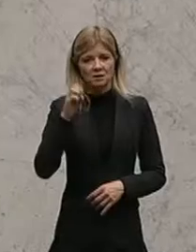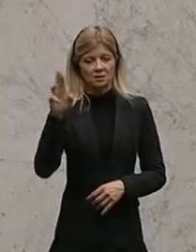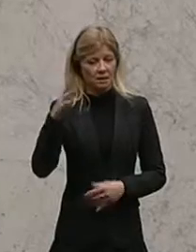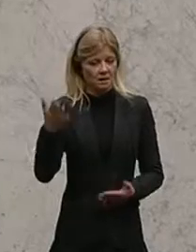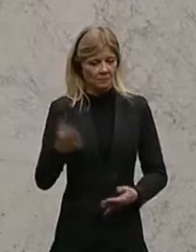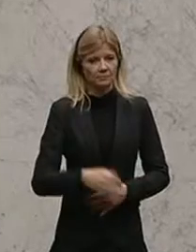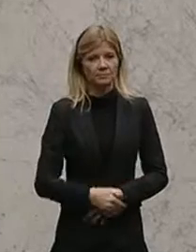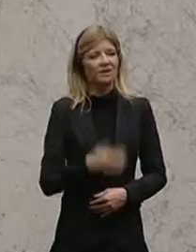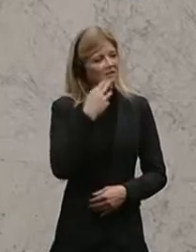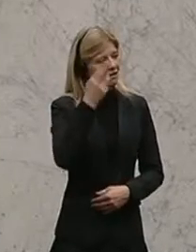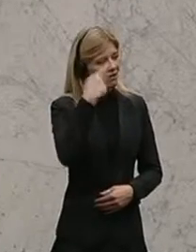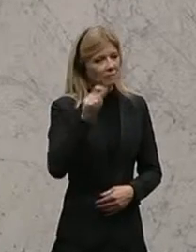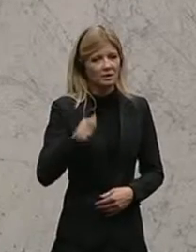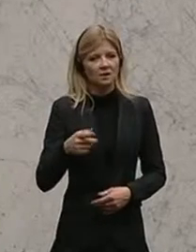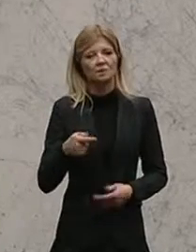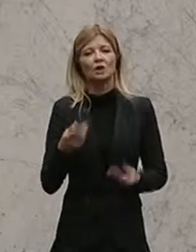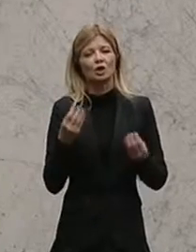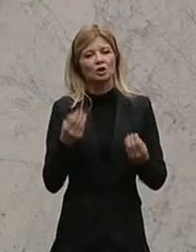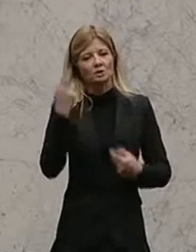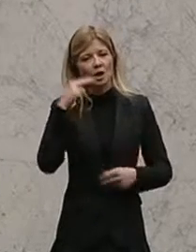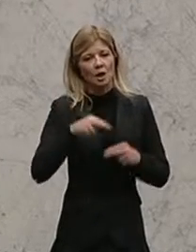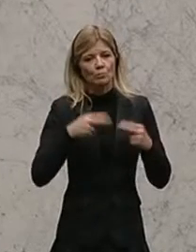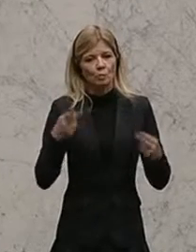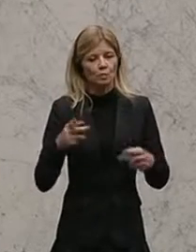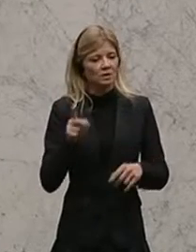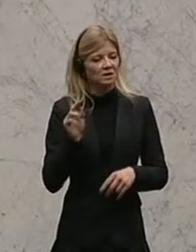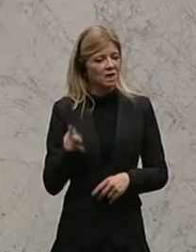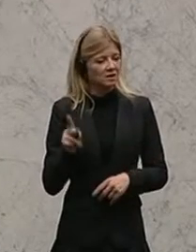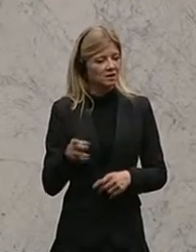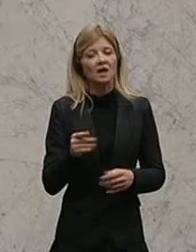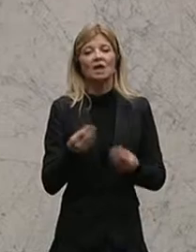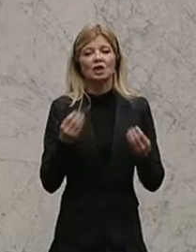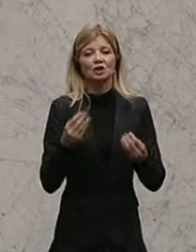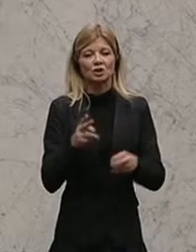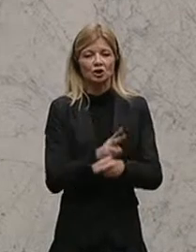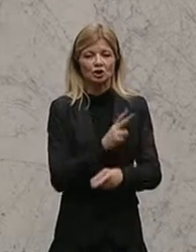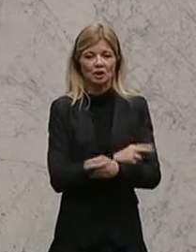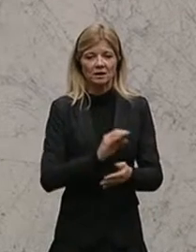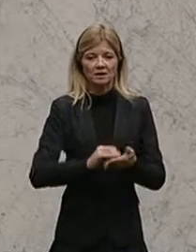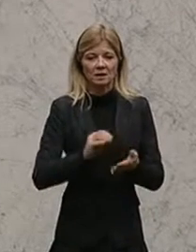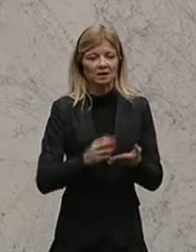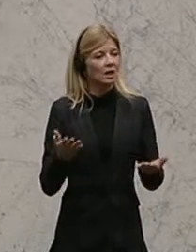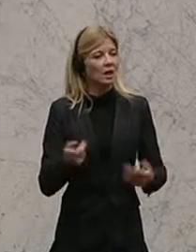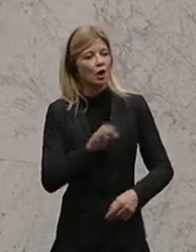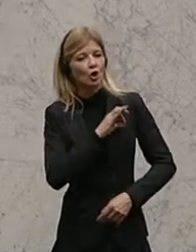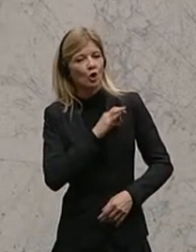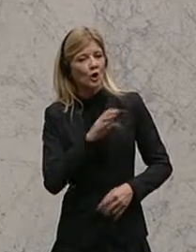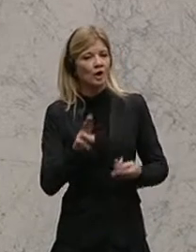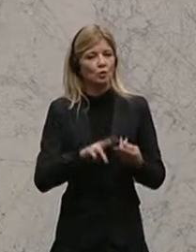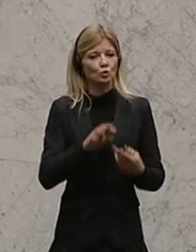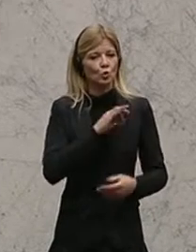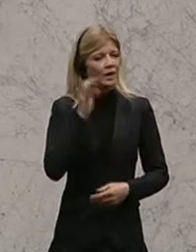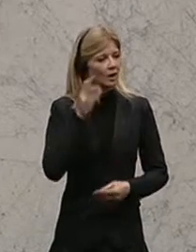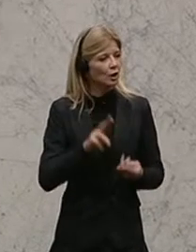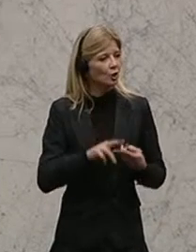Georg Straßer, ÖVP ist der Wort. Kolleginnen und Kollegen, meine Damen und Herren, am 25. März 2014